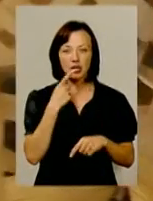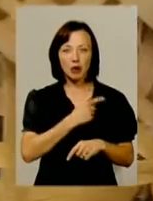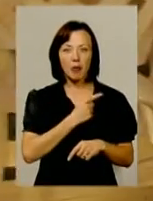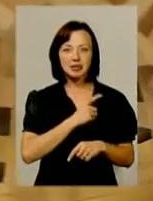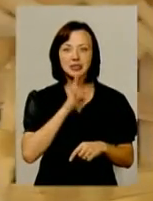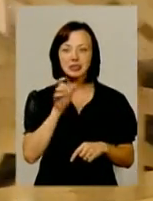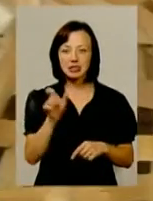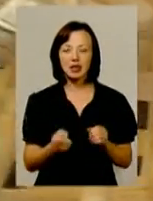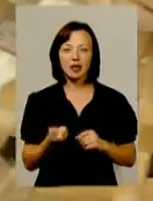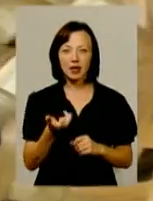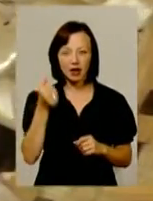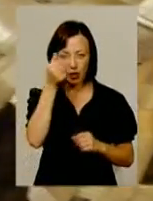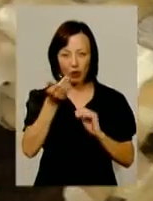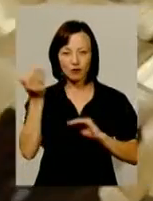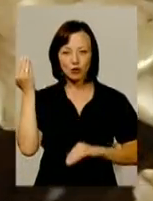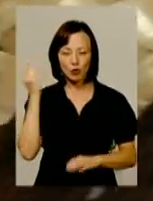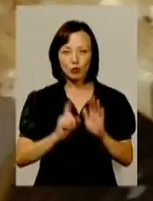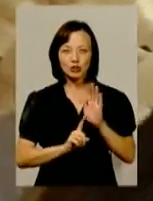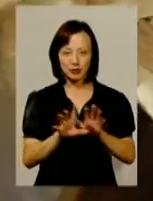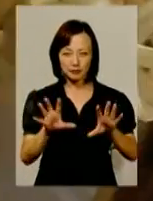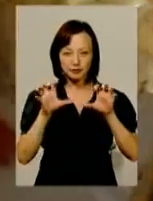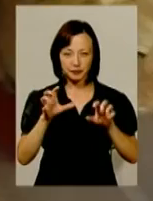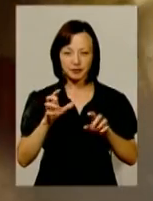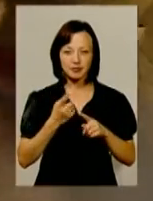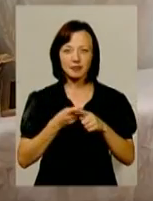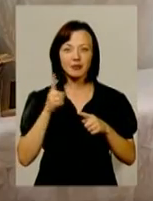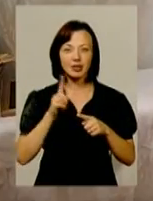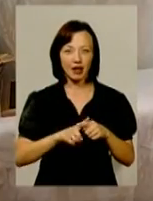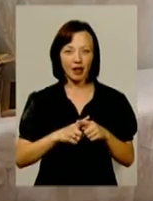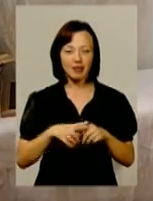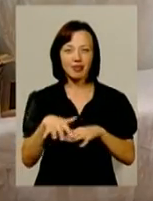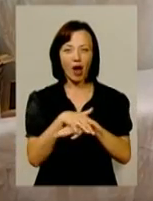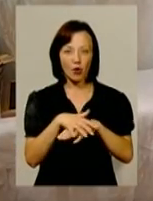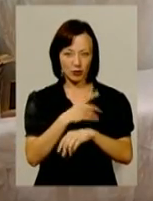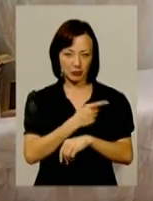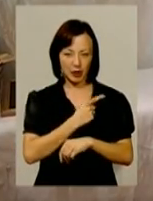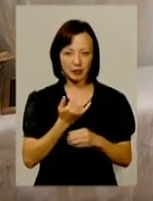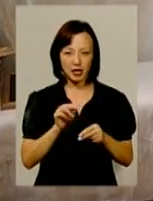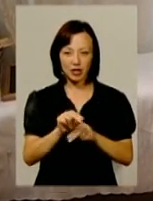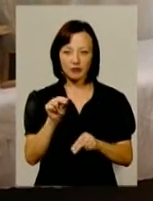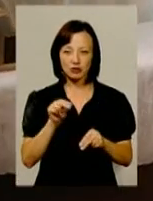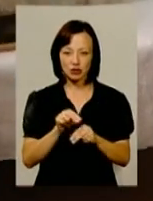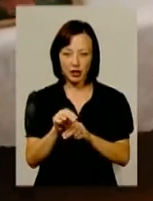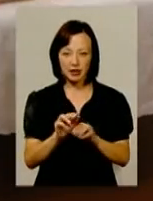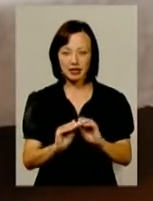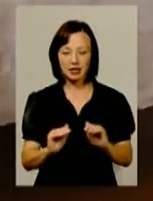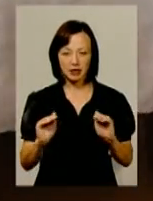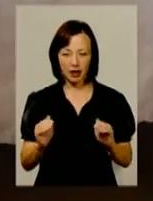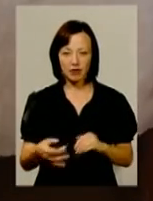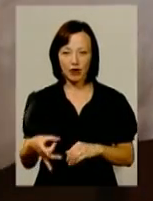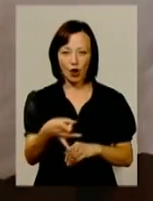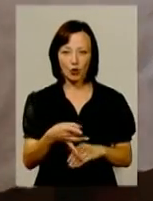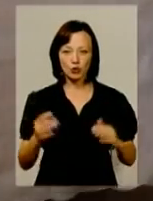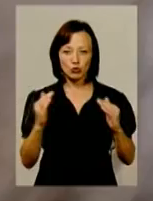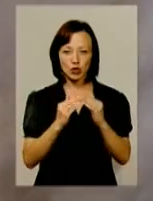все кілька років тому взялася опановувати ази цього народного ремесла. А зараз уже навчає тонкощами з оплетіння дітей у районному